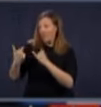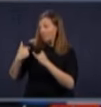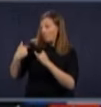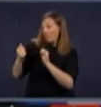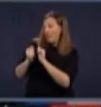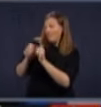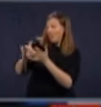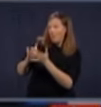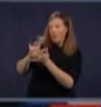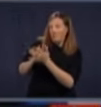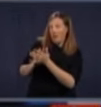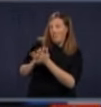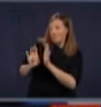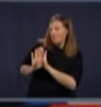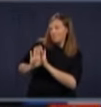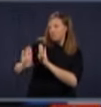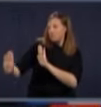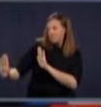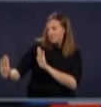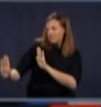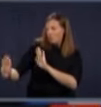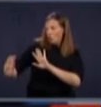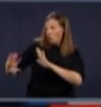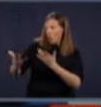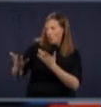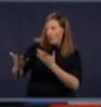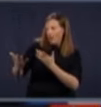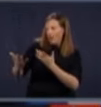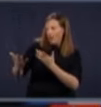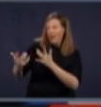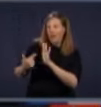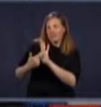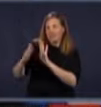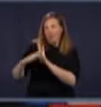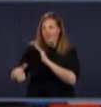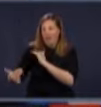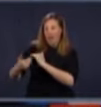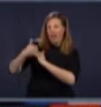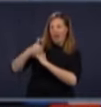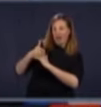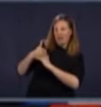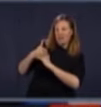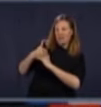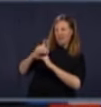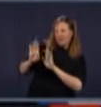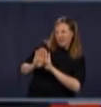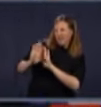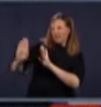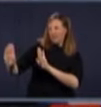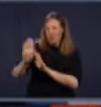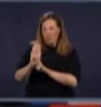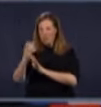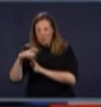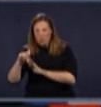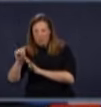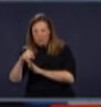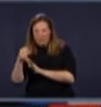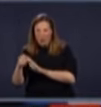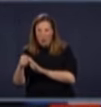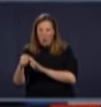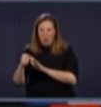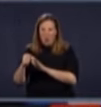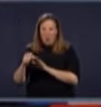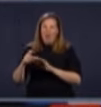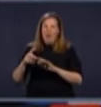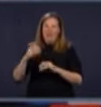distance. Je me suis posé la question, est qu va laisser les enfants rentrer, amener les enfants, puis qu viennent à distance, puis qu se fasse un barbecue à l'extérieur avec une grande, grande table? On